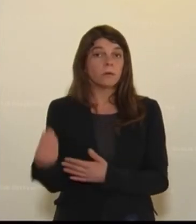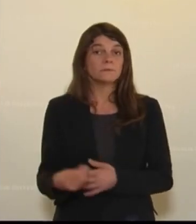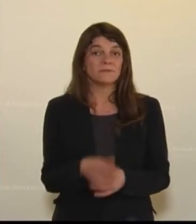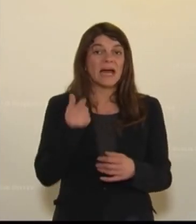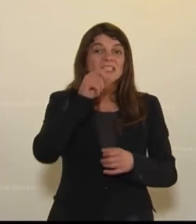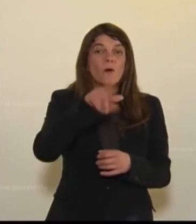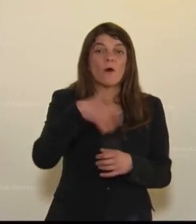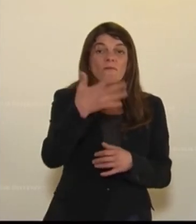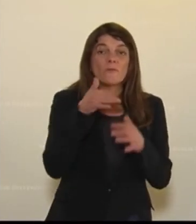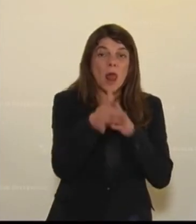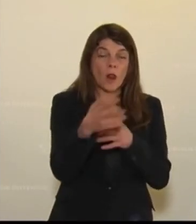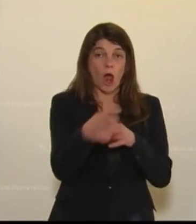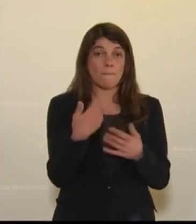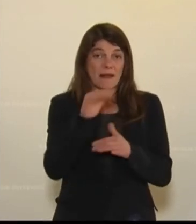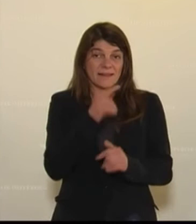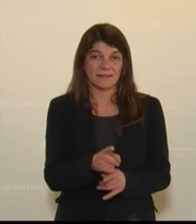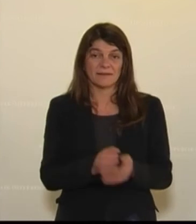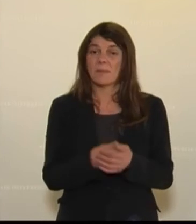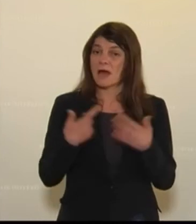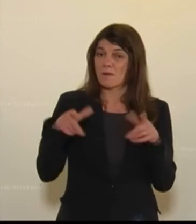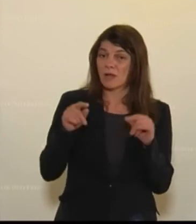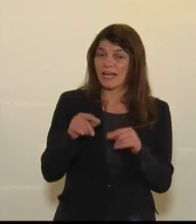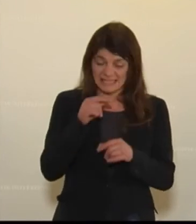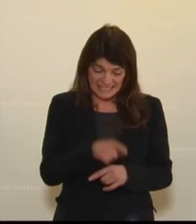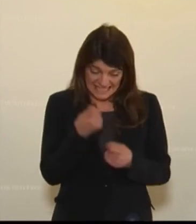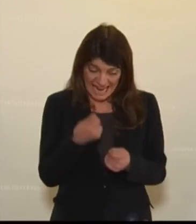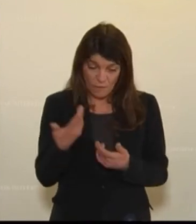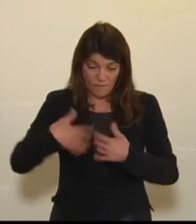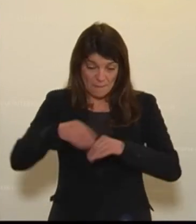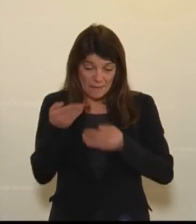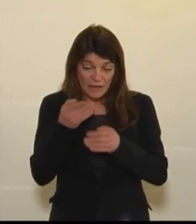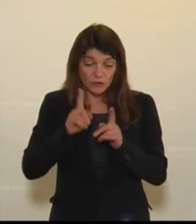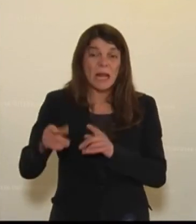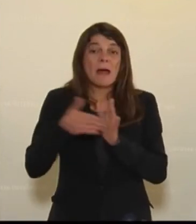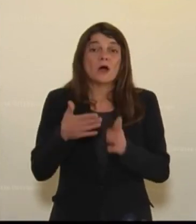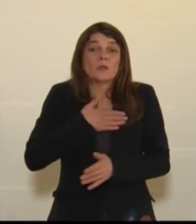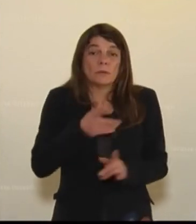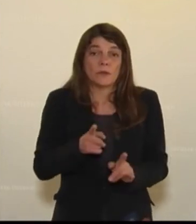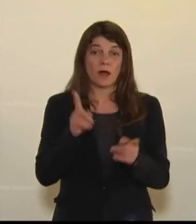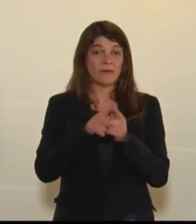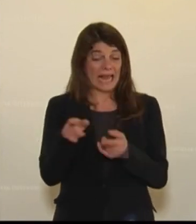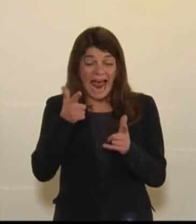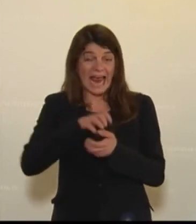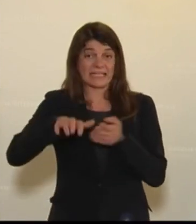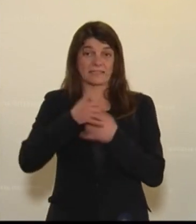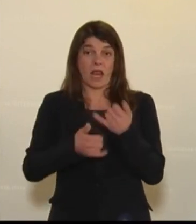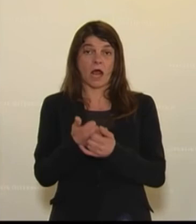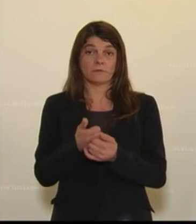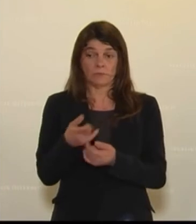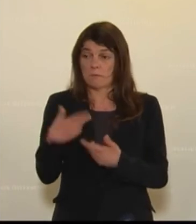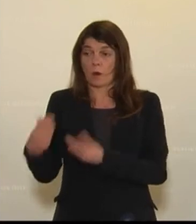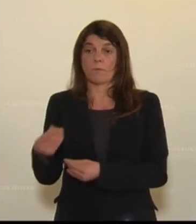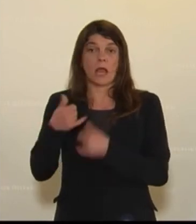sind 12,5 Millionen Euro gelandet. Das heißt, nicht einmal das Geld, das Familienberatungsstellen bräuchten für ein Nicht-Krisenjahr, bekommen sie im Jahr